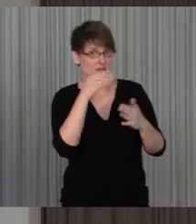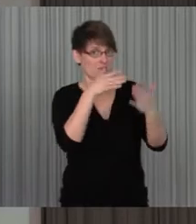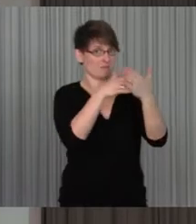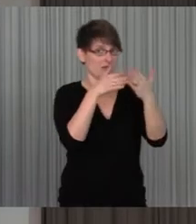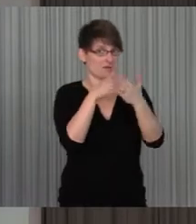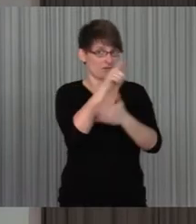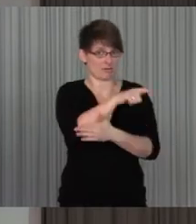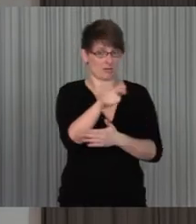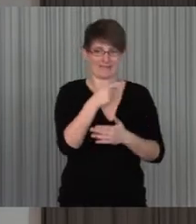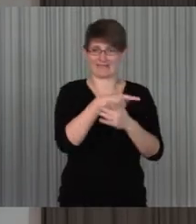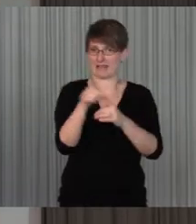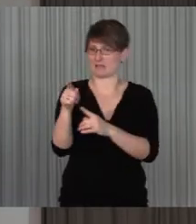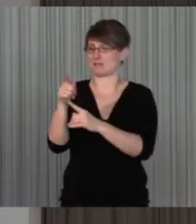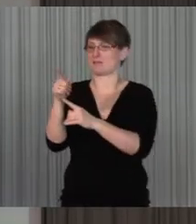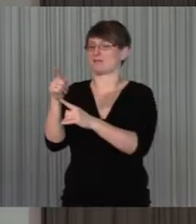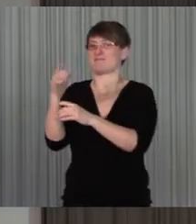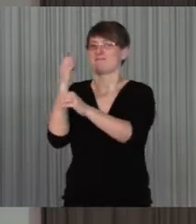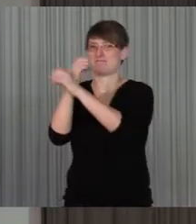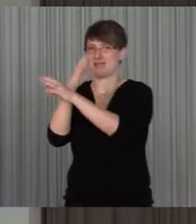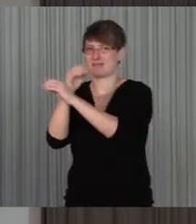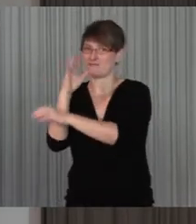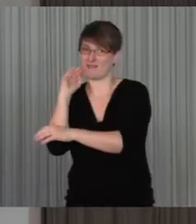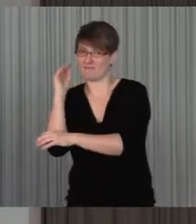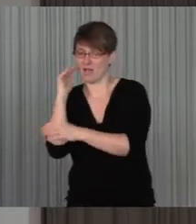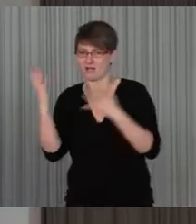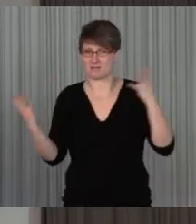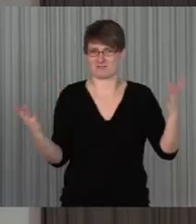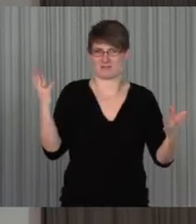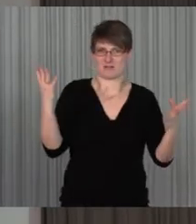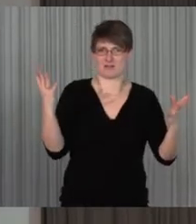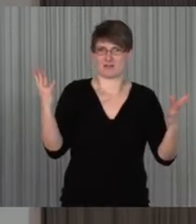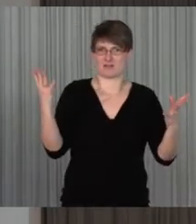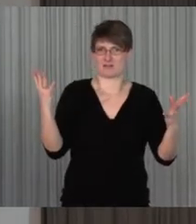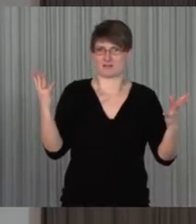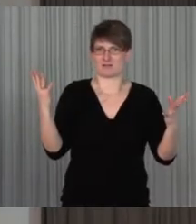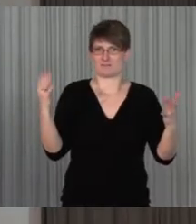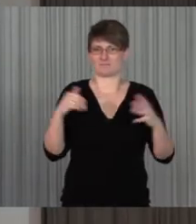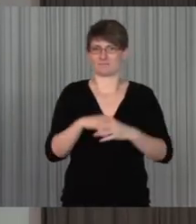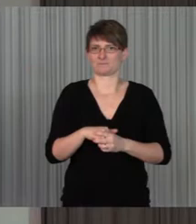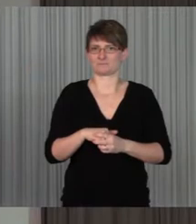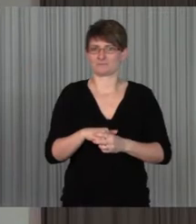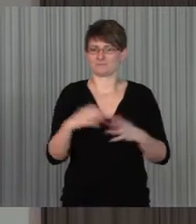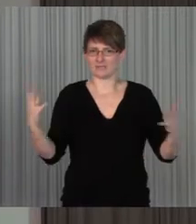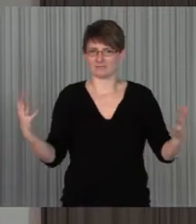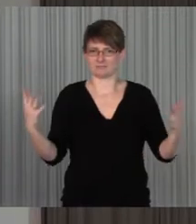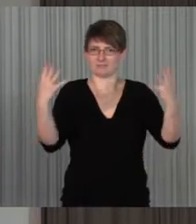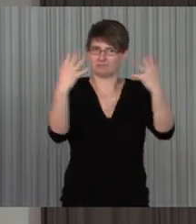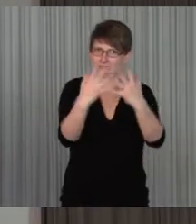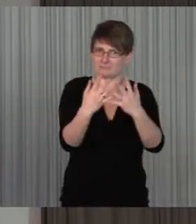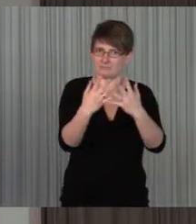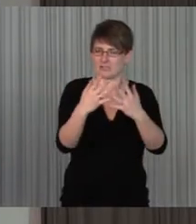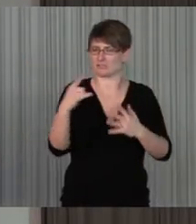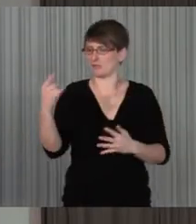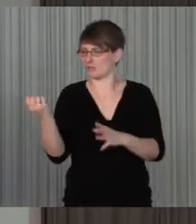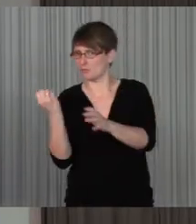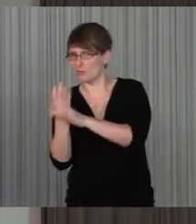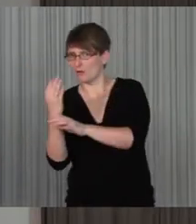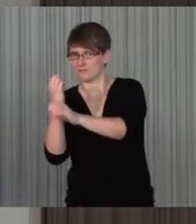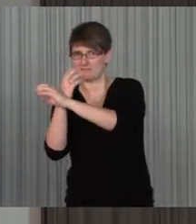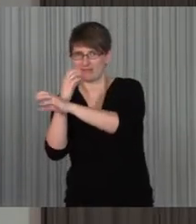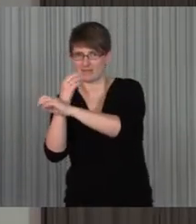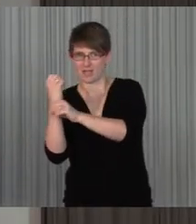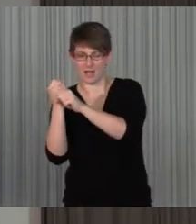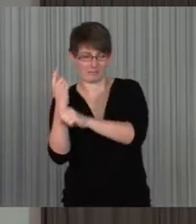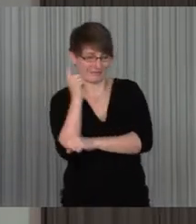Behinderung haben, gehen Sie auf die Grunde zu die Medien, die viel Erfahrung mit Kultur, mit Medienarbeit haben, wenn Sie sozusagen kulturelle Medienarbeit